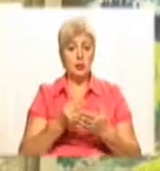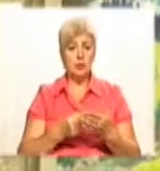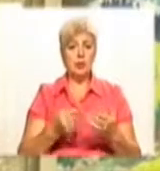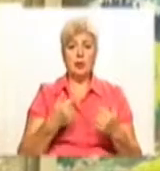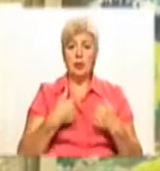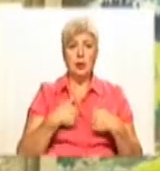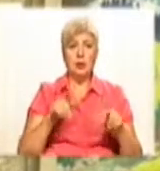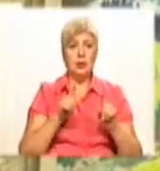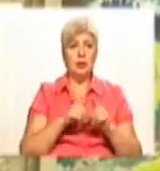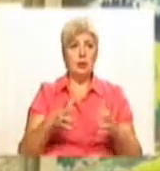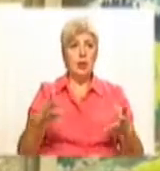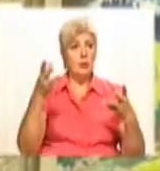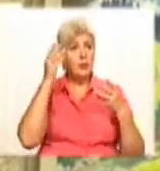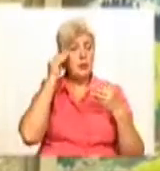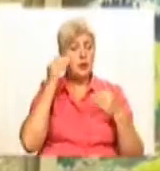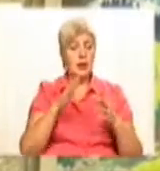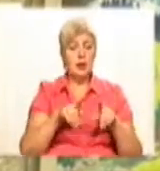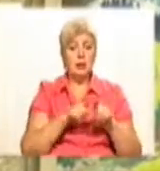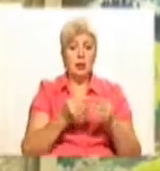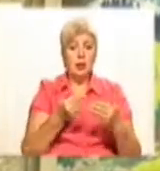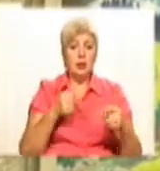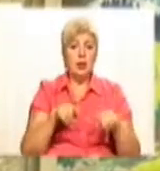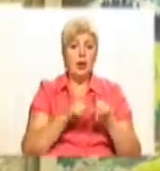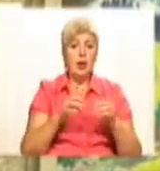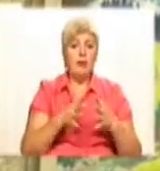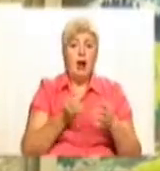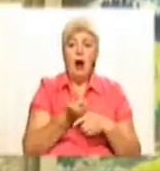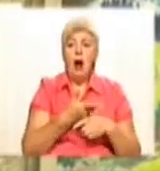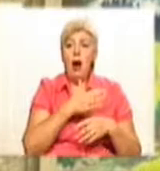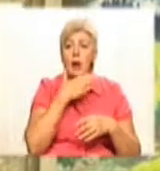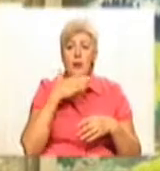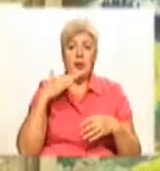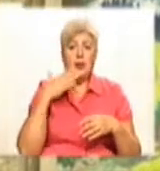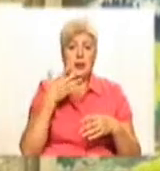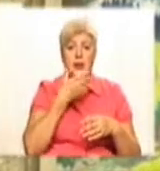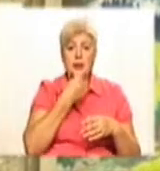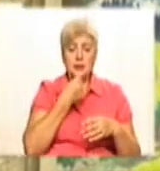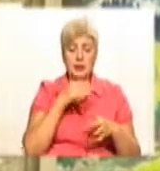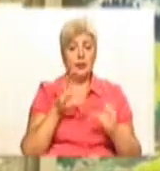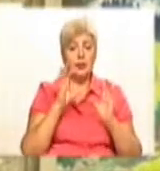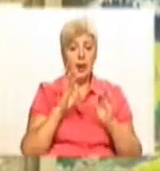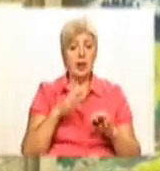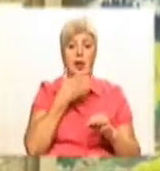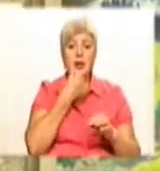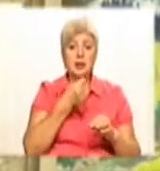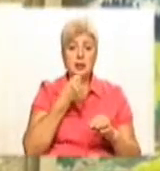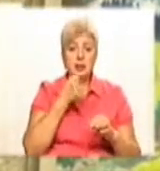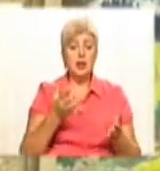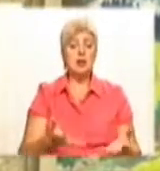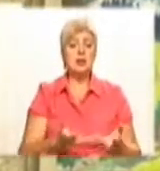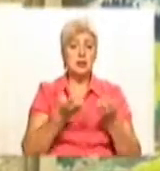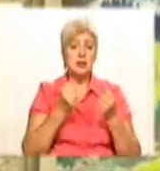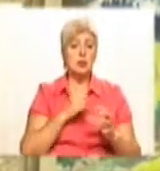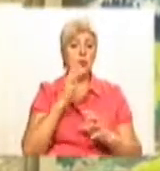такого обіля, красоти. Правда кажучи, красота спасут мир. Тому я считаю, що ця виставка –